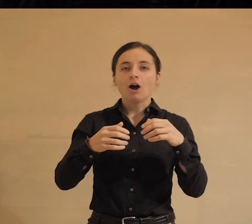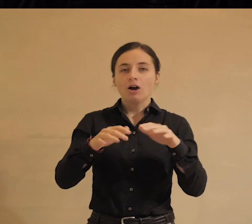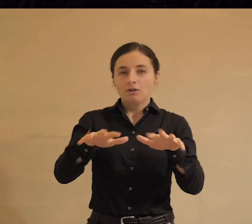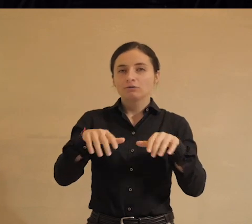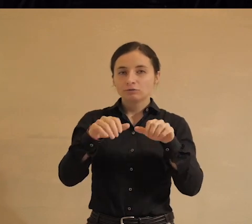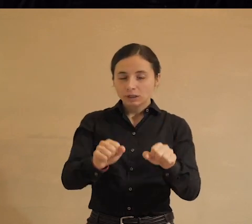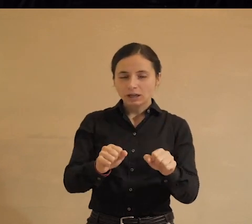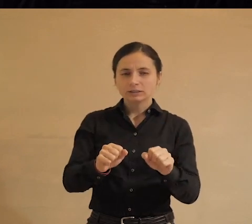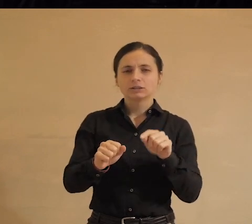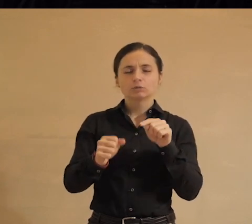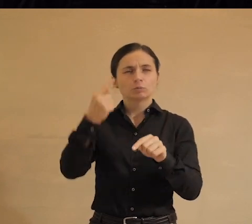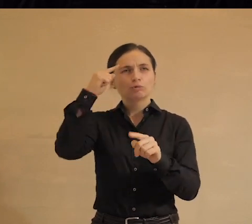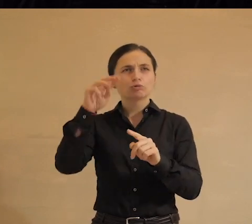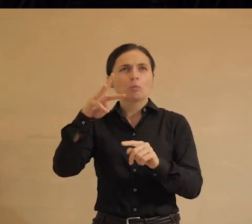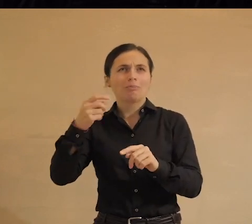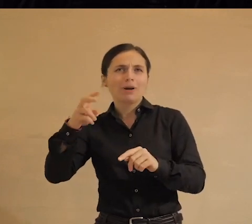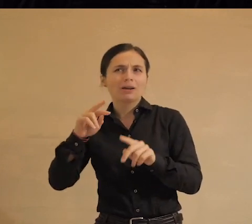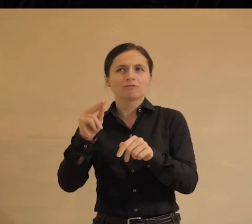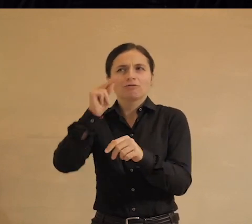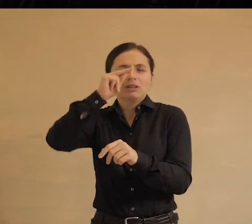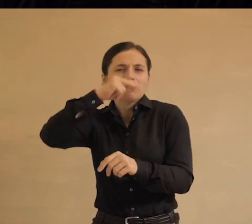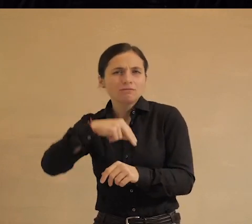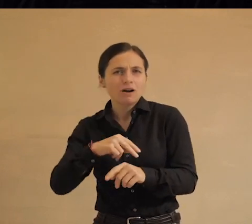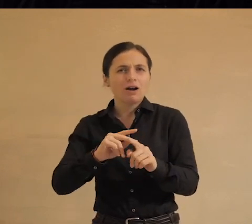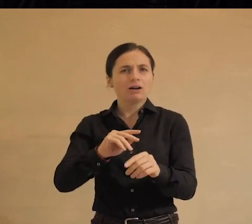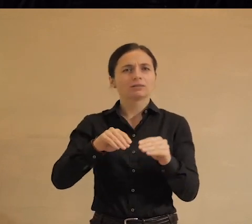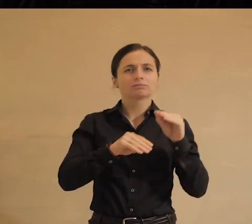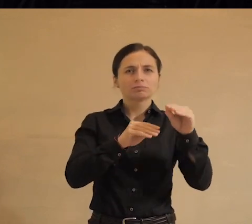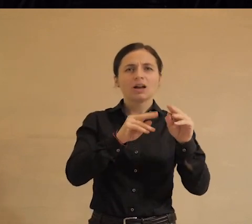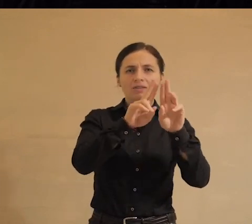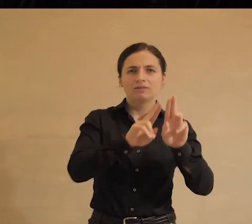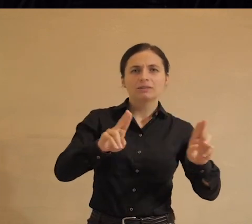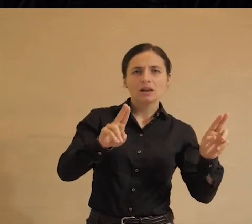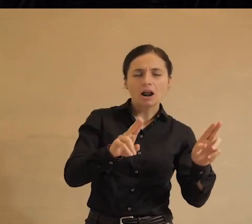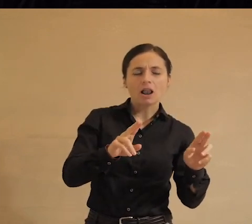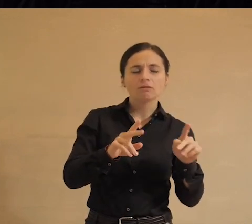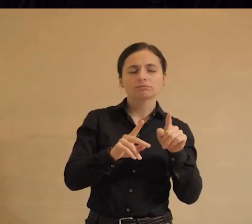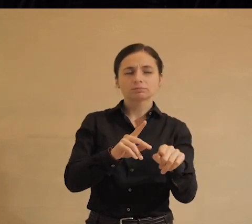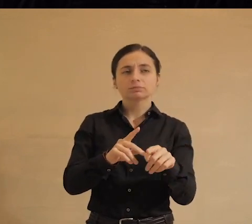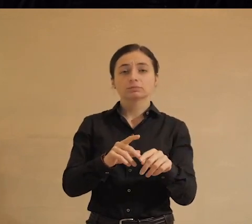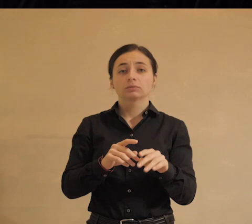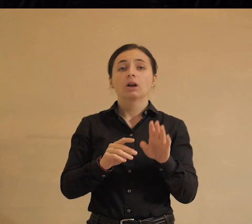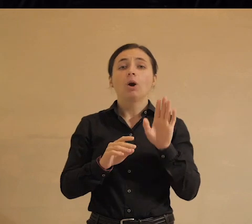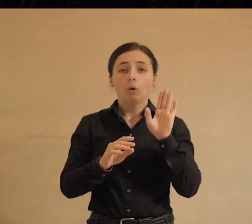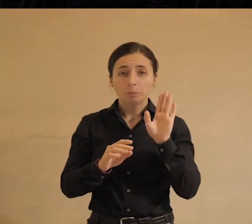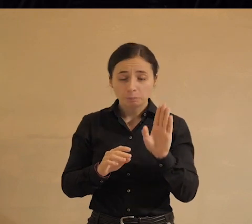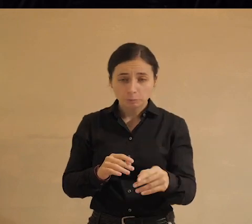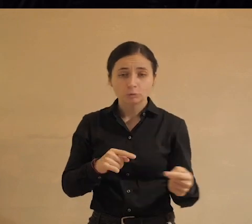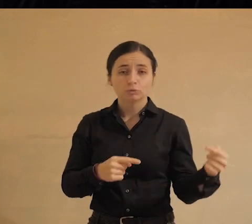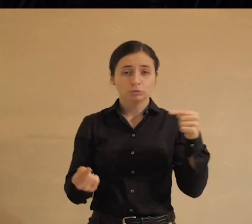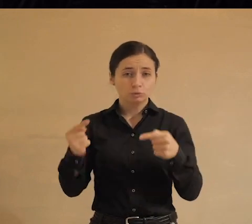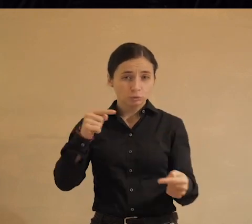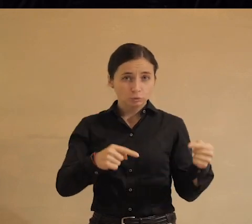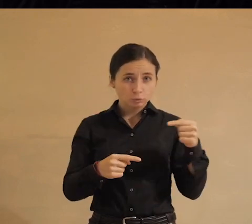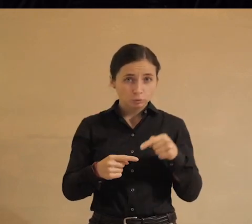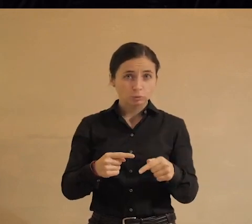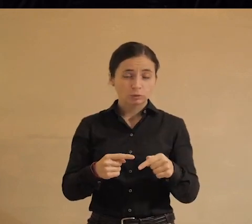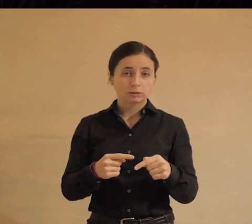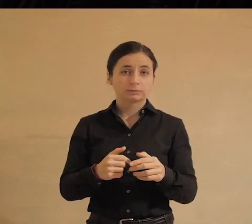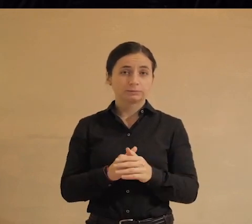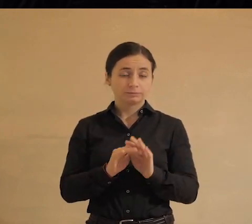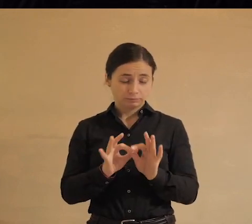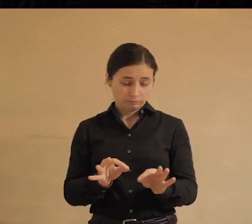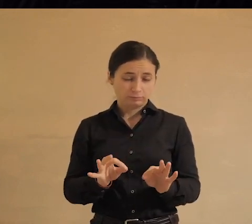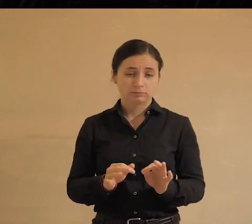мэрия Москвы, все устроило, что это они виноваты, подставили федералов. Вот пусть им, вот исполать им друг друга, всем подкусывать головы. Это